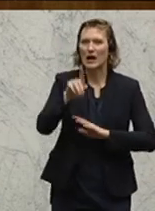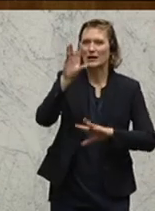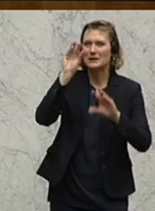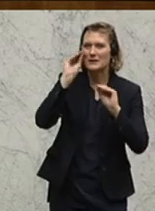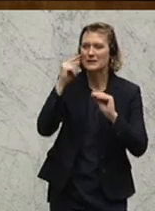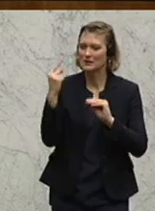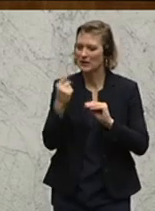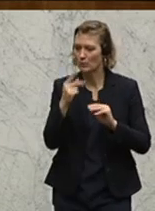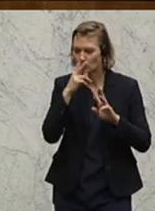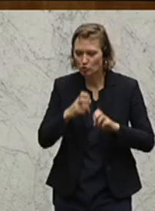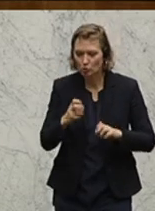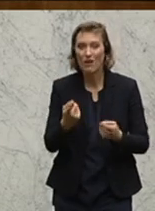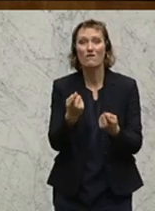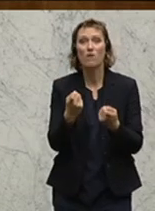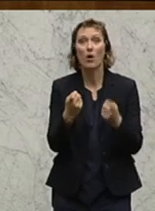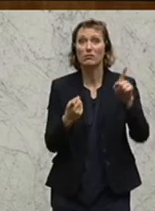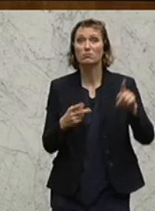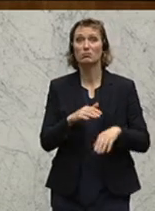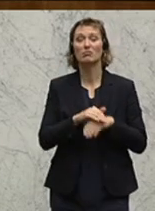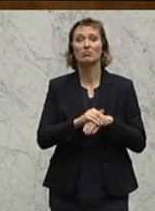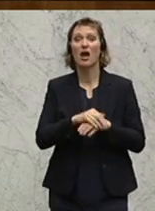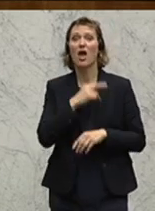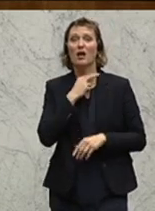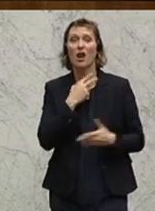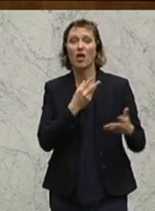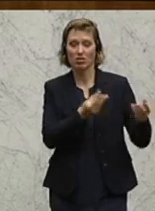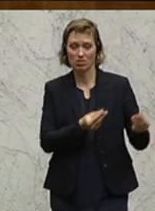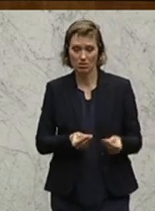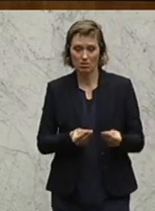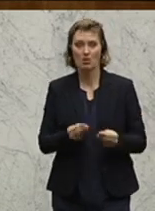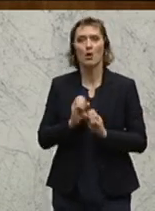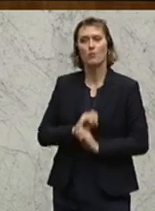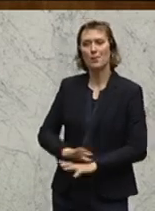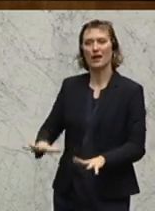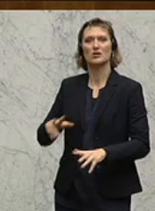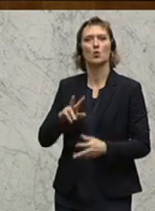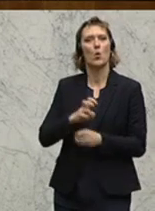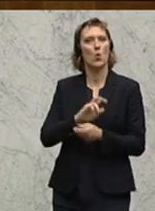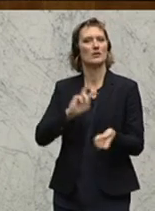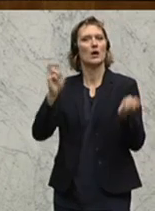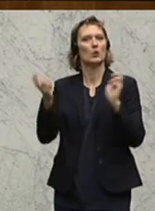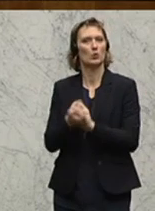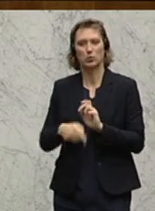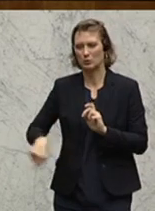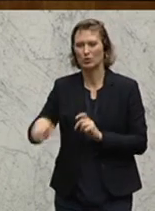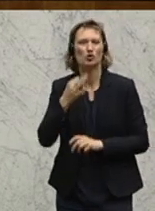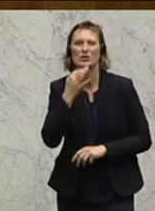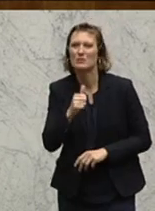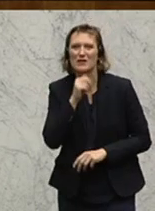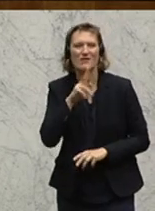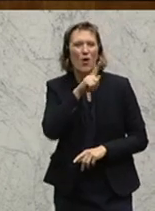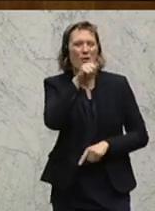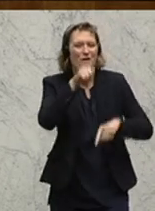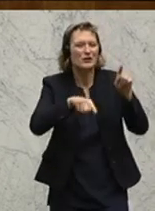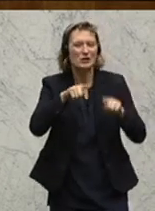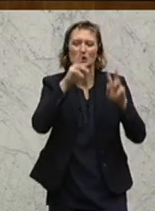berühmt gemacht, weil sie haben Studien aus England hergenommen und diese publiziert und auf Österreich umgelegt. Das kann man meiner Meinung nach nicht machen, weil das verschiedene Studien mit